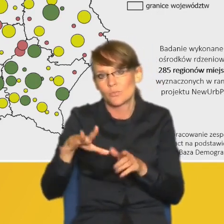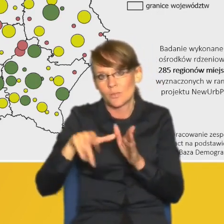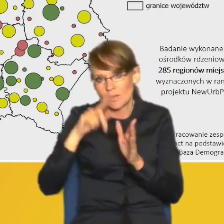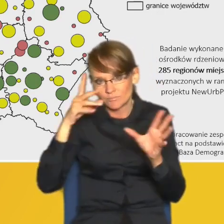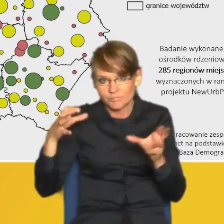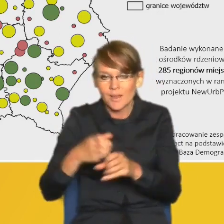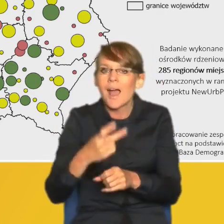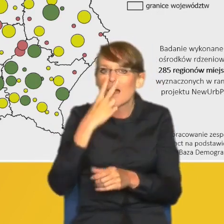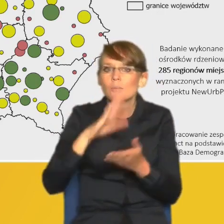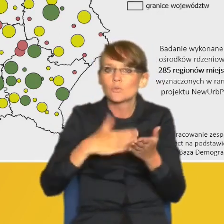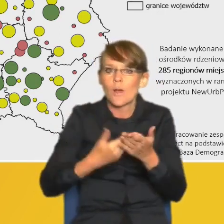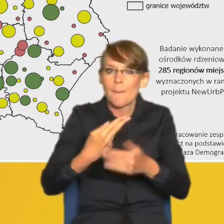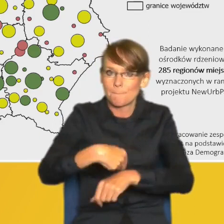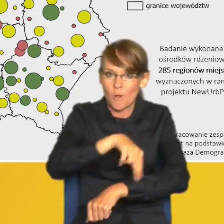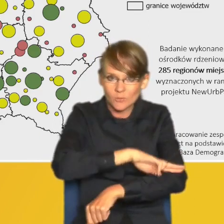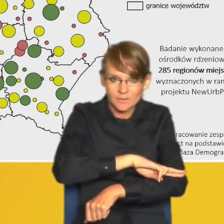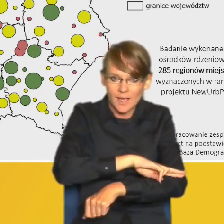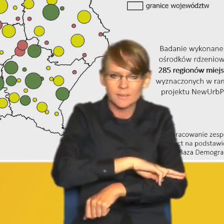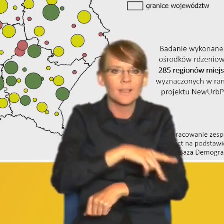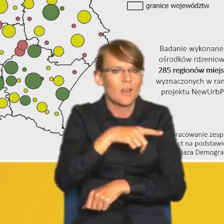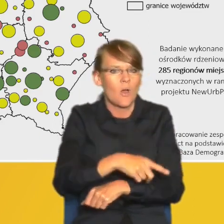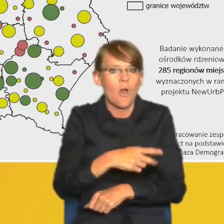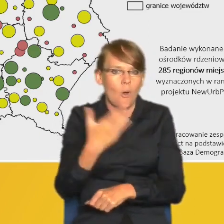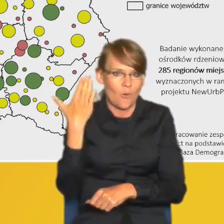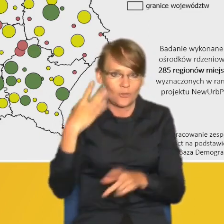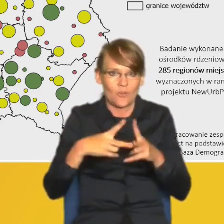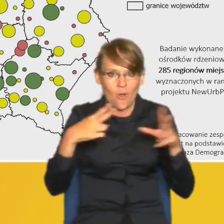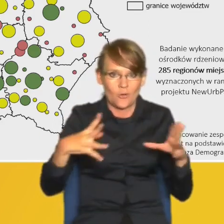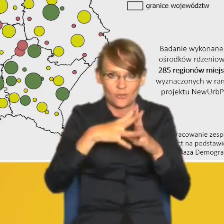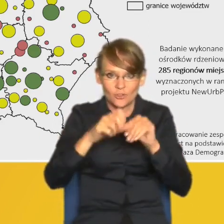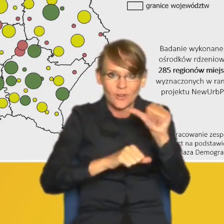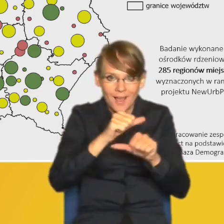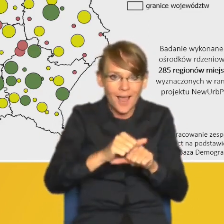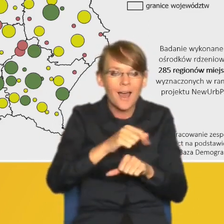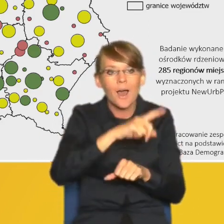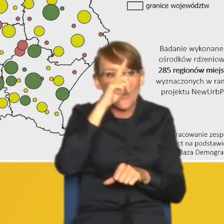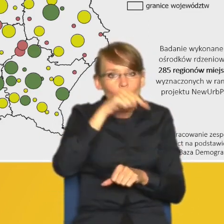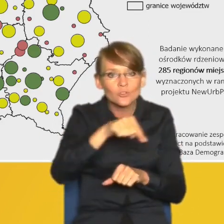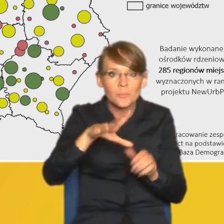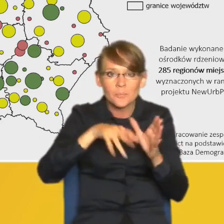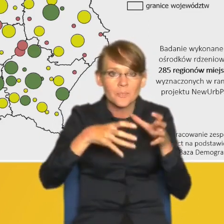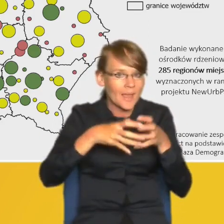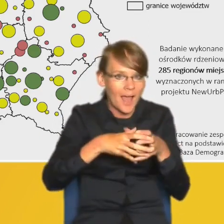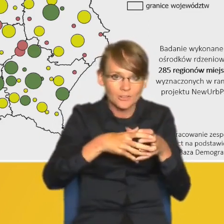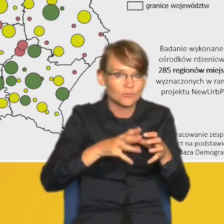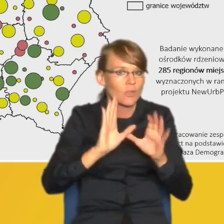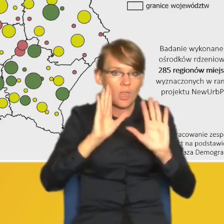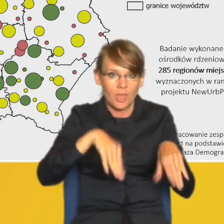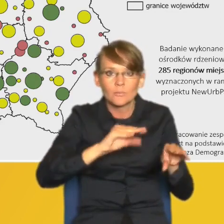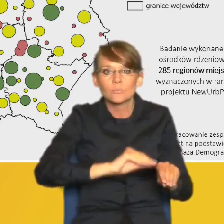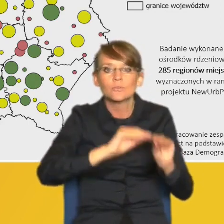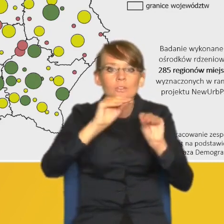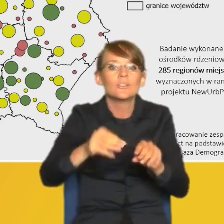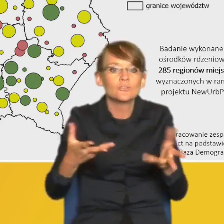większość mieszkańców, którzy w ciągu ostatnich 10 lat opuścili to miasto, przeprowadziła się do strefy